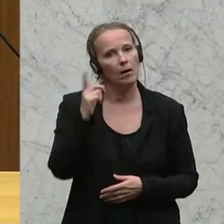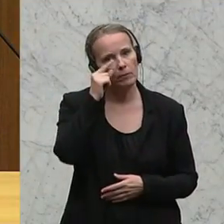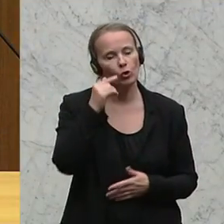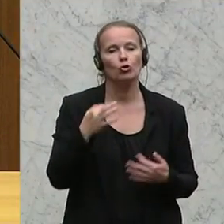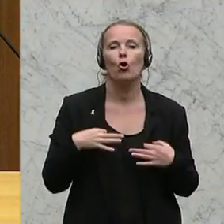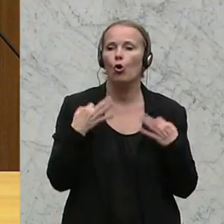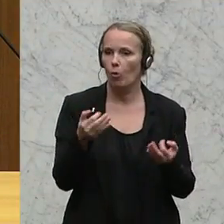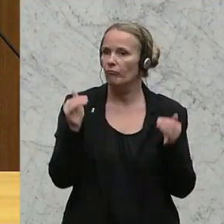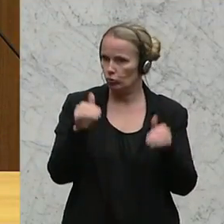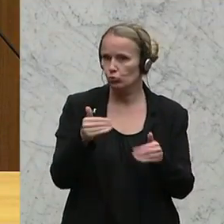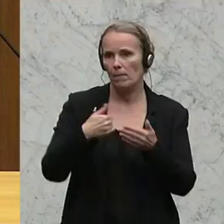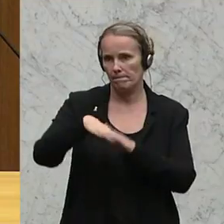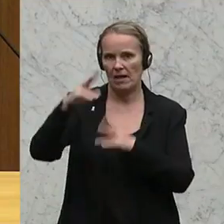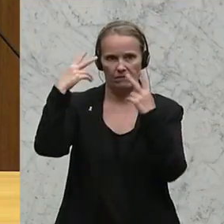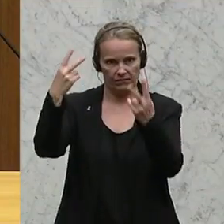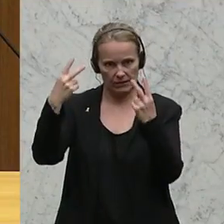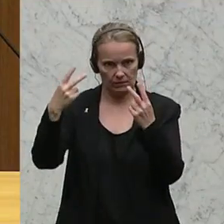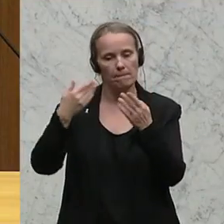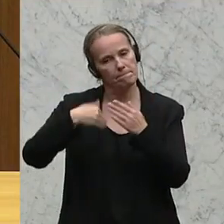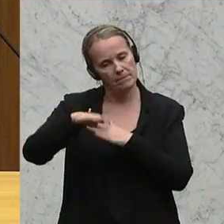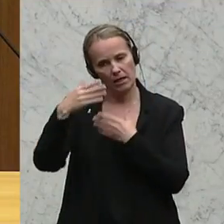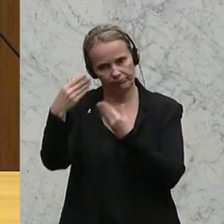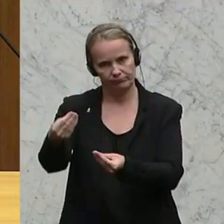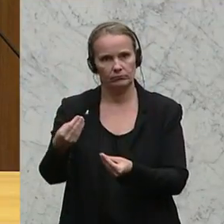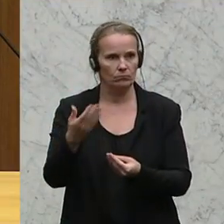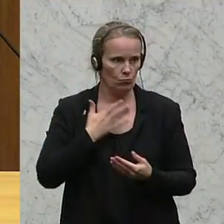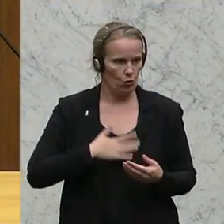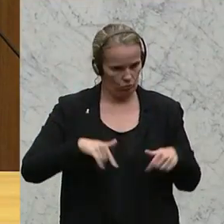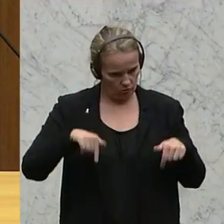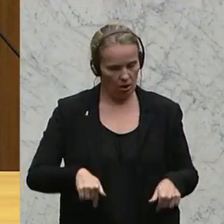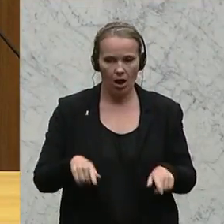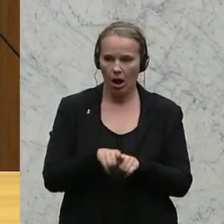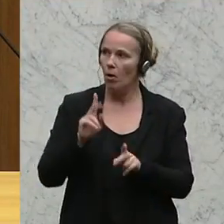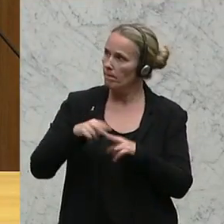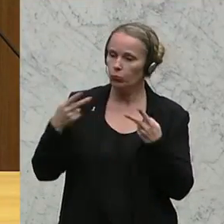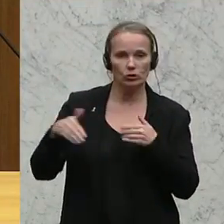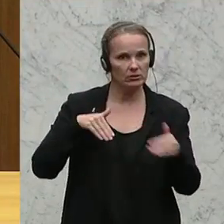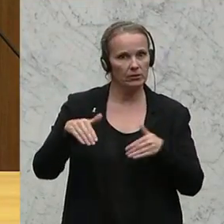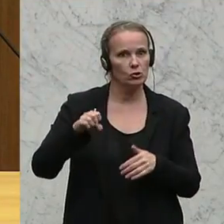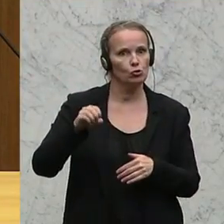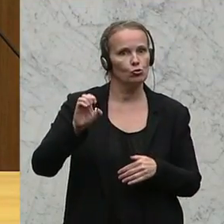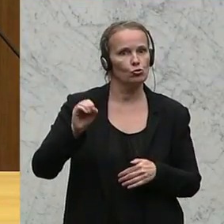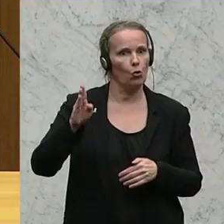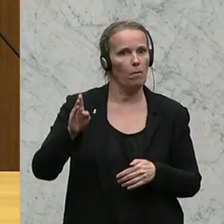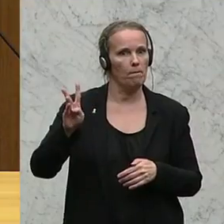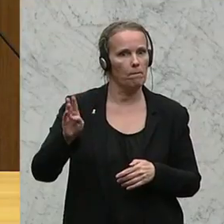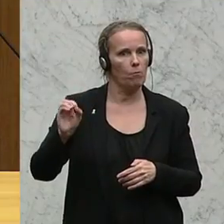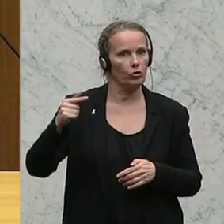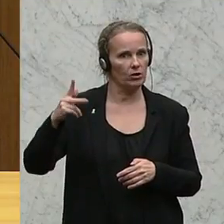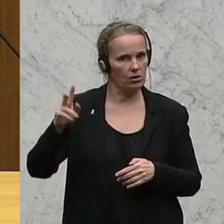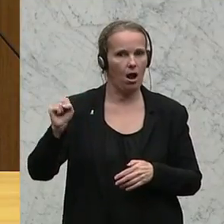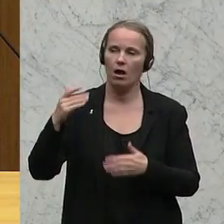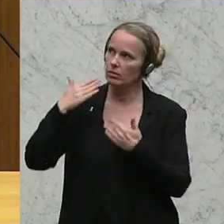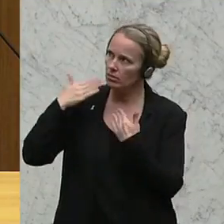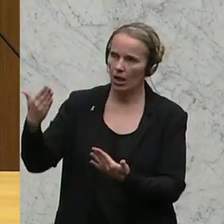Opferschutz mehr Priorität und Stellenwert. Ich möchte mich hier doch mal bei Bundesminister Sobotka bedanken, glaube ich, für